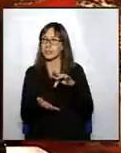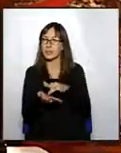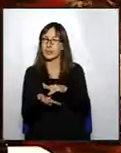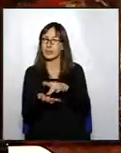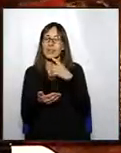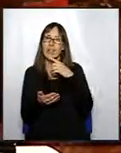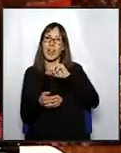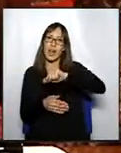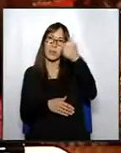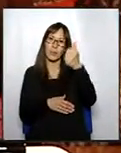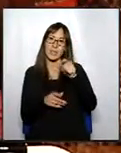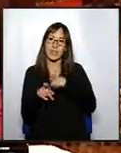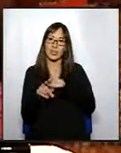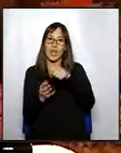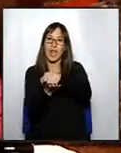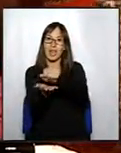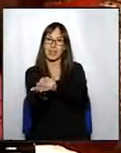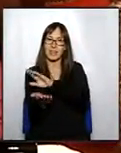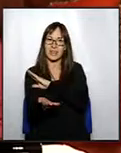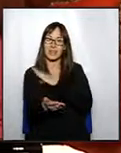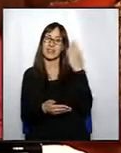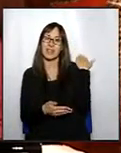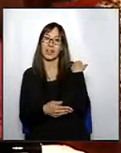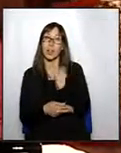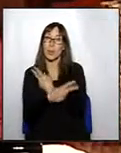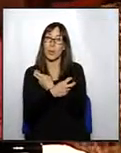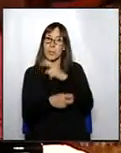Aprovació de les actes del 4 i 25 de novembre de 2015.